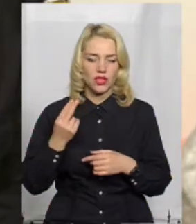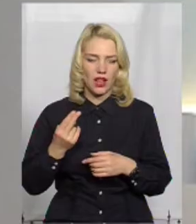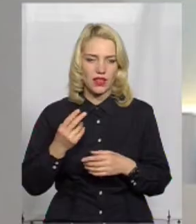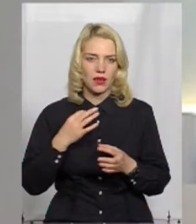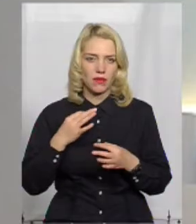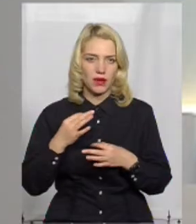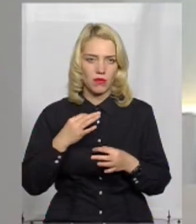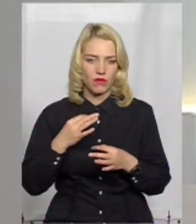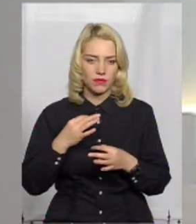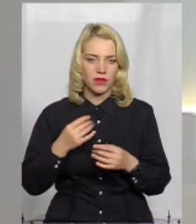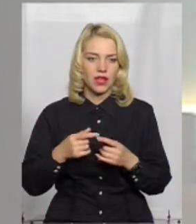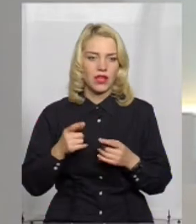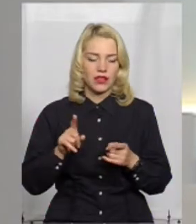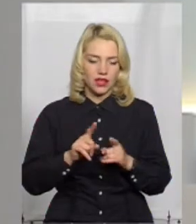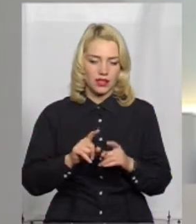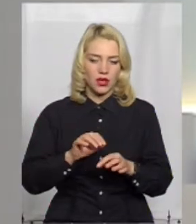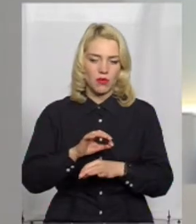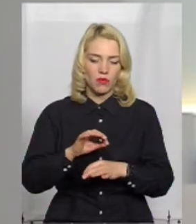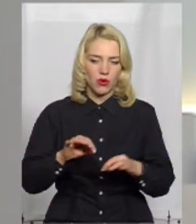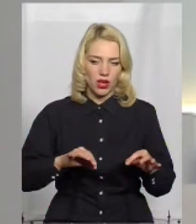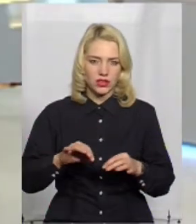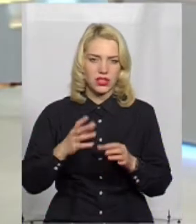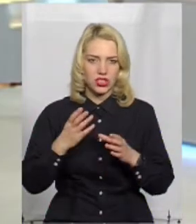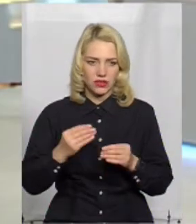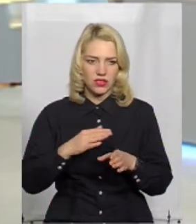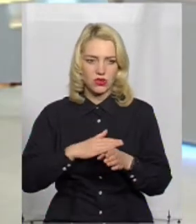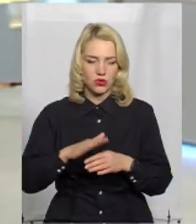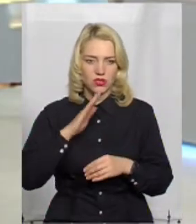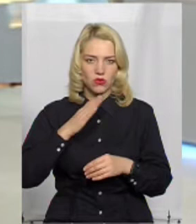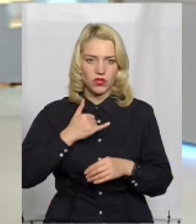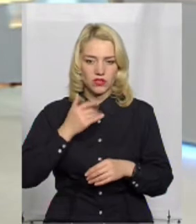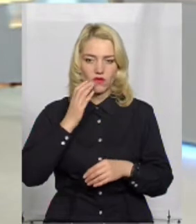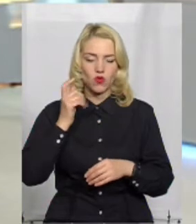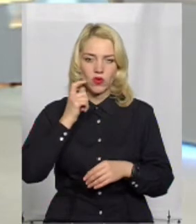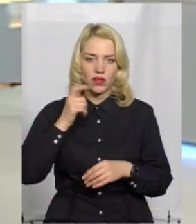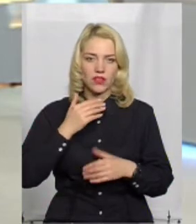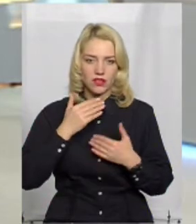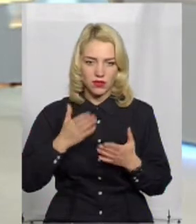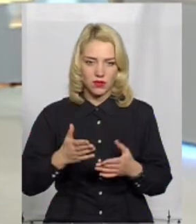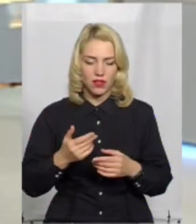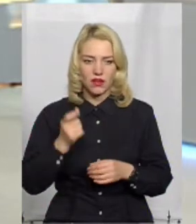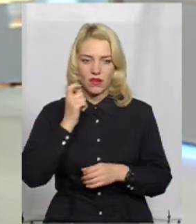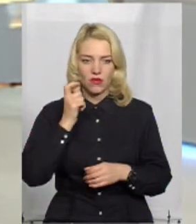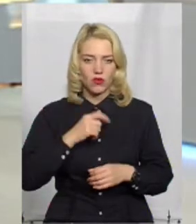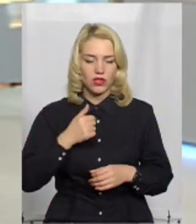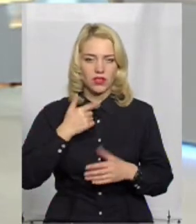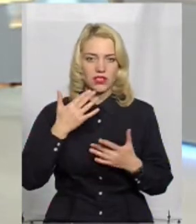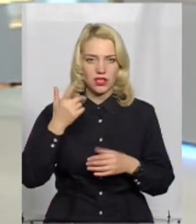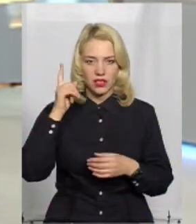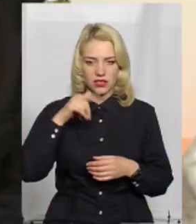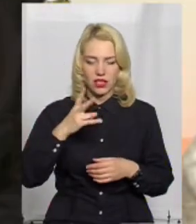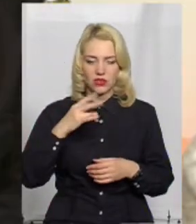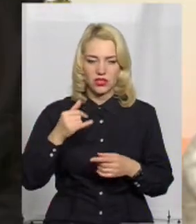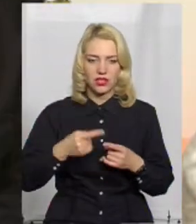Такі проєкти де ще реалізуються у нас в Україні? В Україні, наскільки я знаю, ні. Це виходить